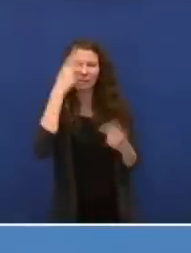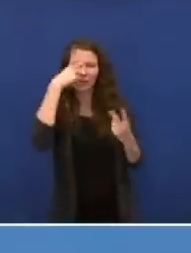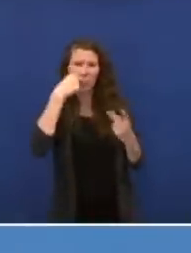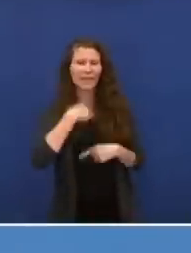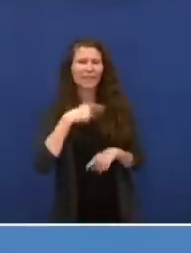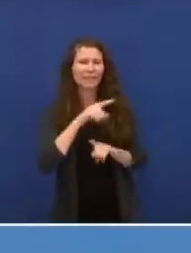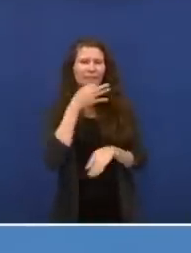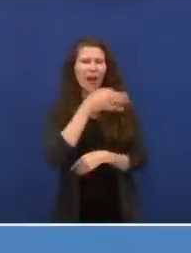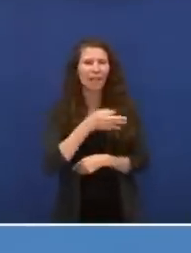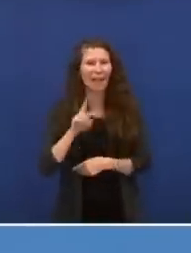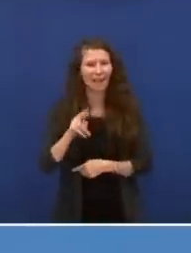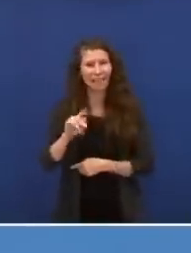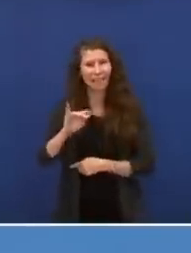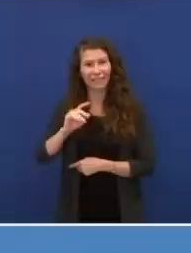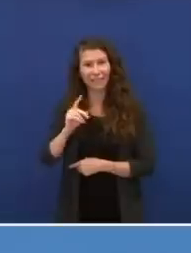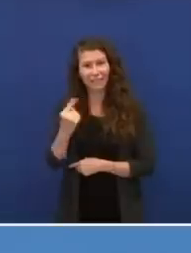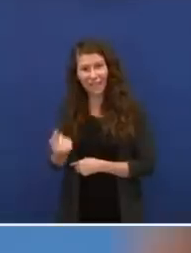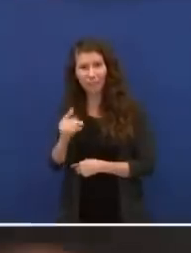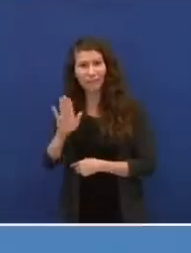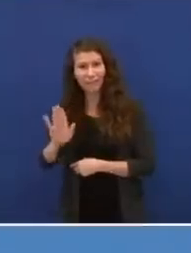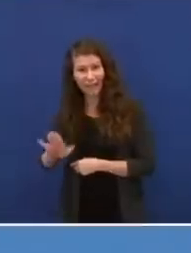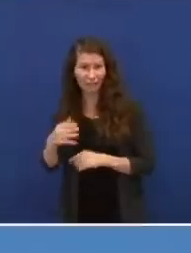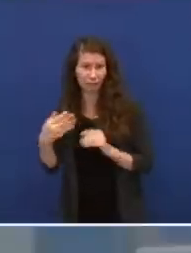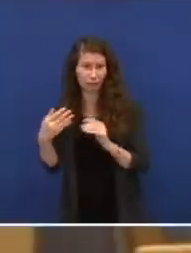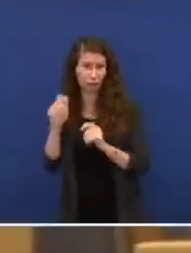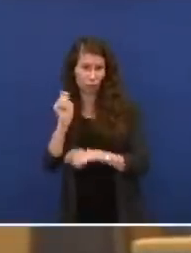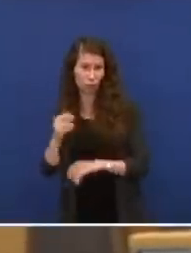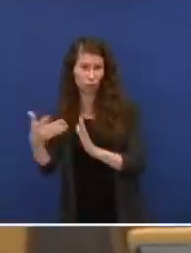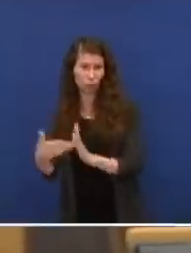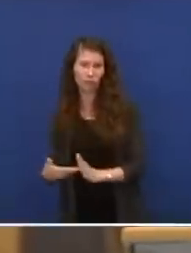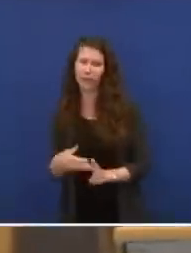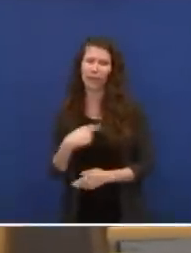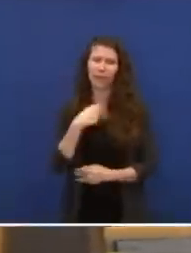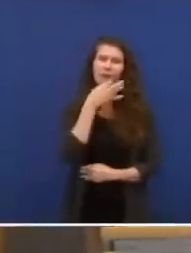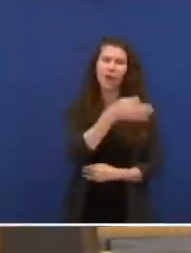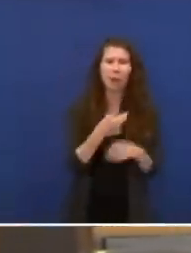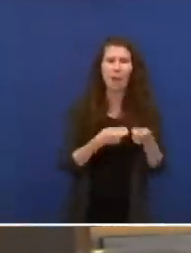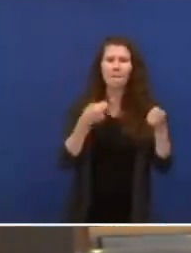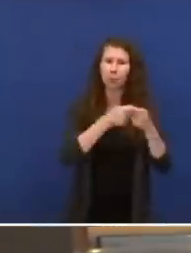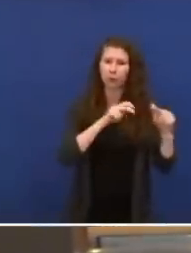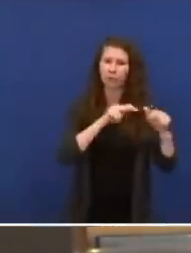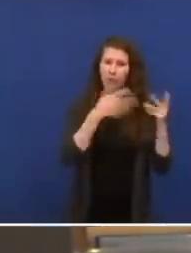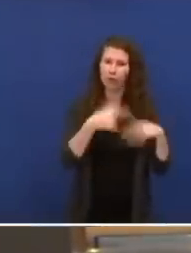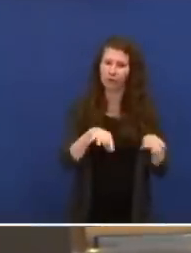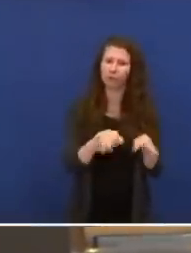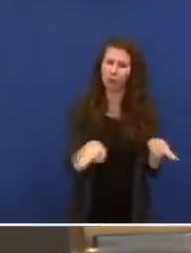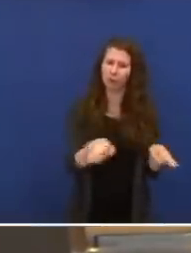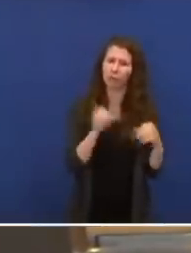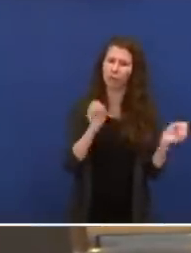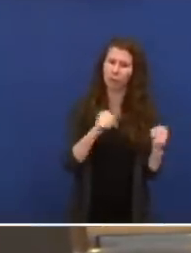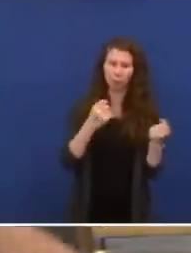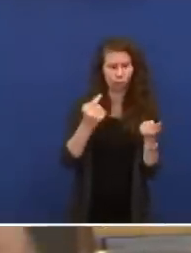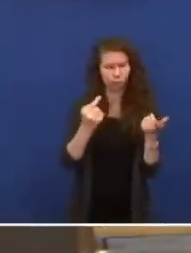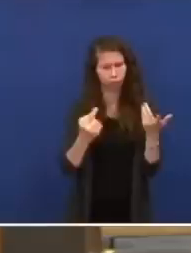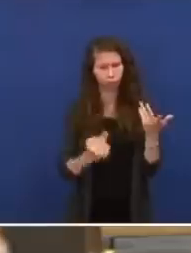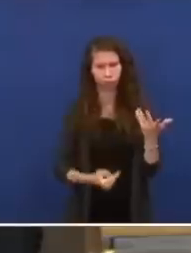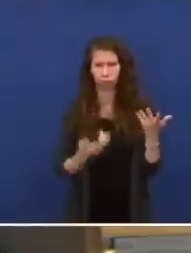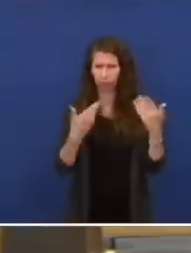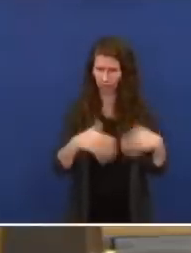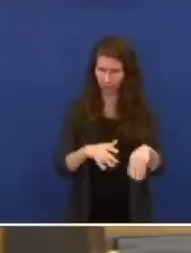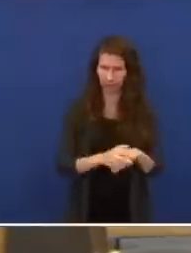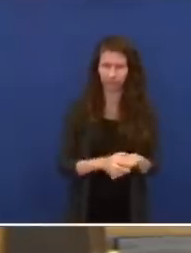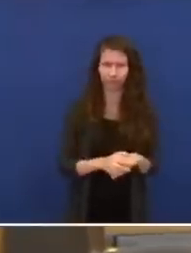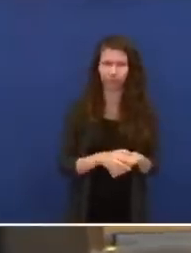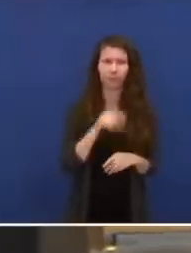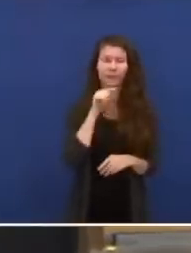RKI seine Studien überprüft. Die Frage war, welche von der Regierung verhängten Maßnahmen, gibt es ja ganz verschiedene, bisher